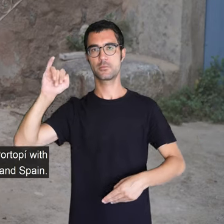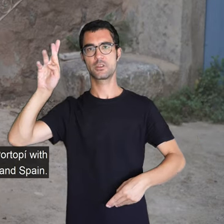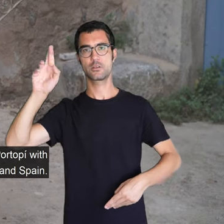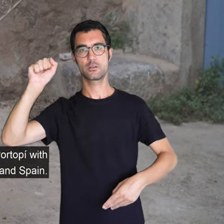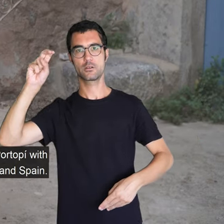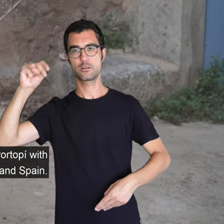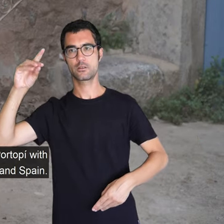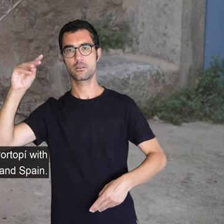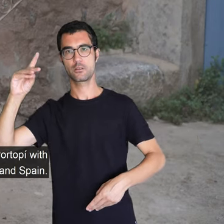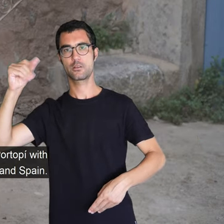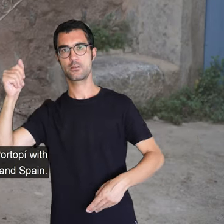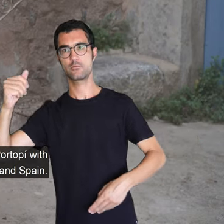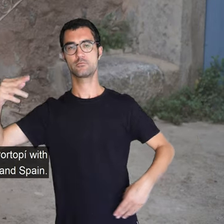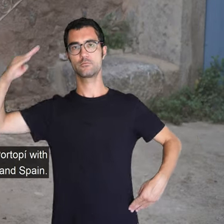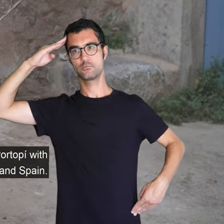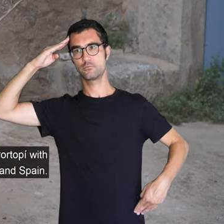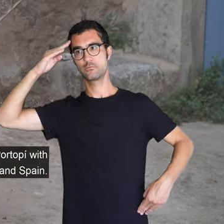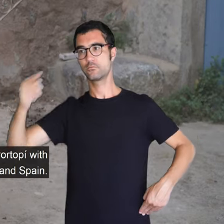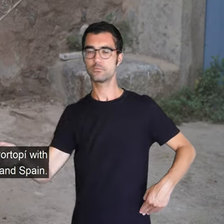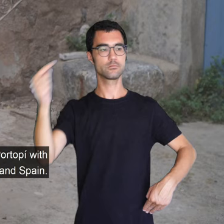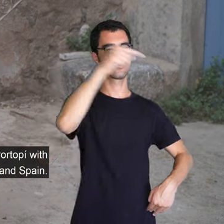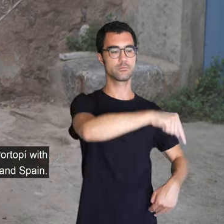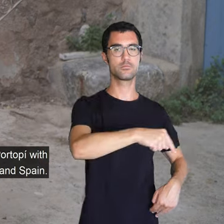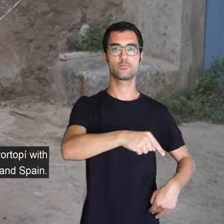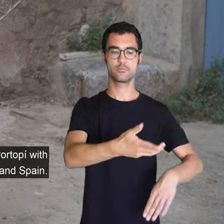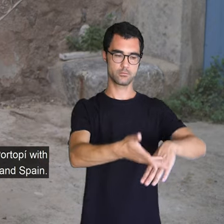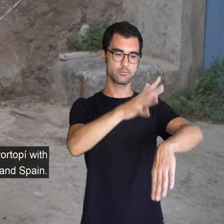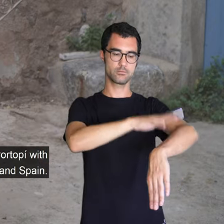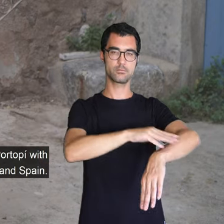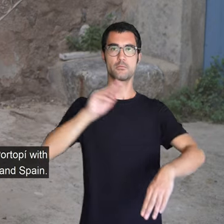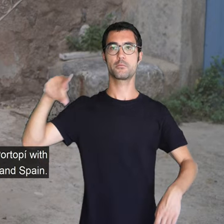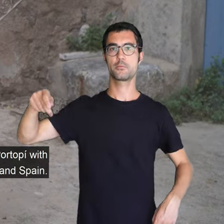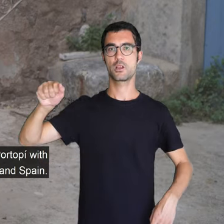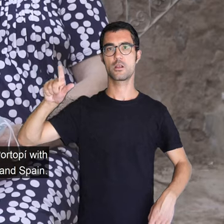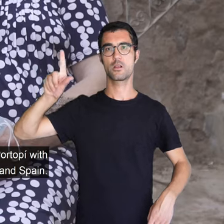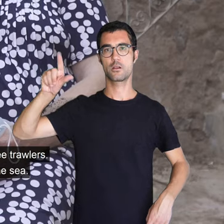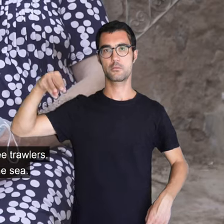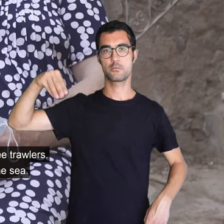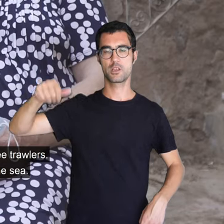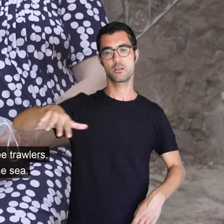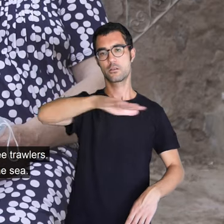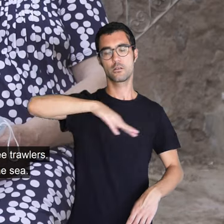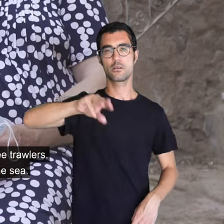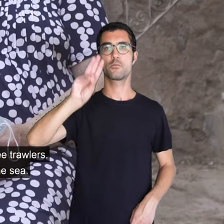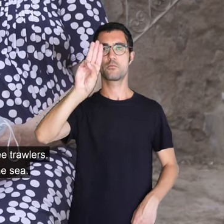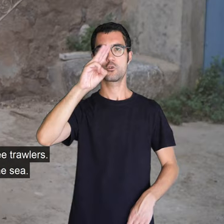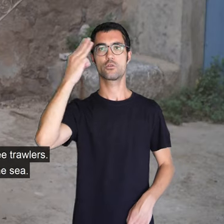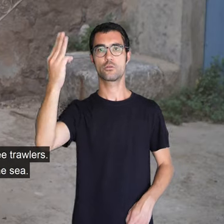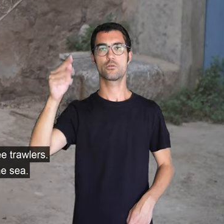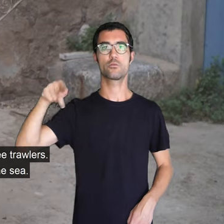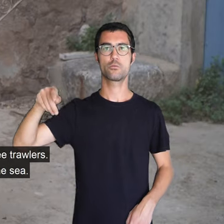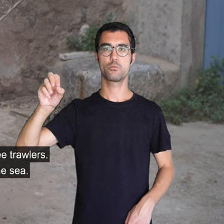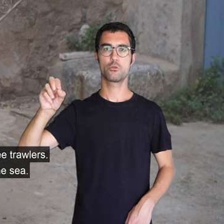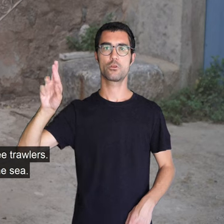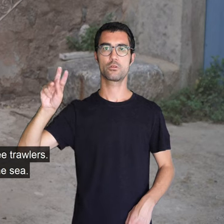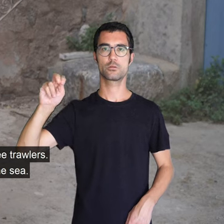l'Almirante Miranda, i allà va conèixer mo mare, que mo mare tamé venia de sa península, si era Cabo Primera, fogonero, i